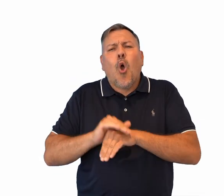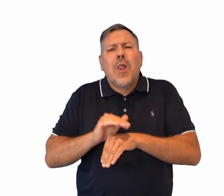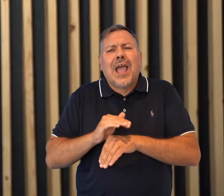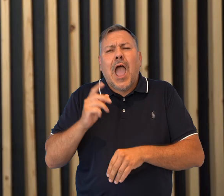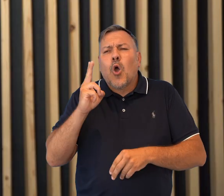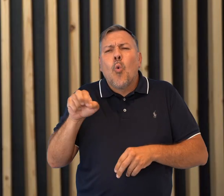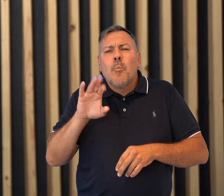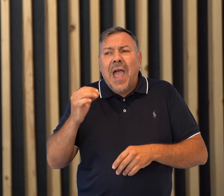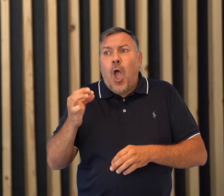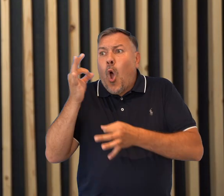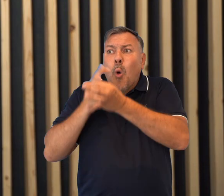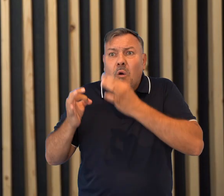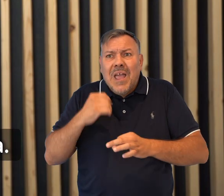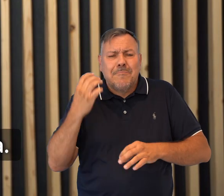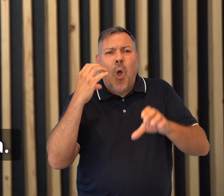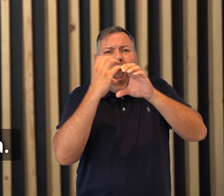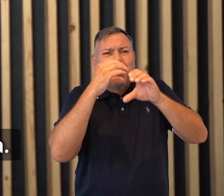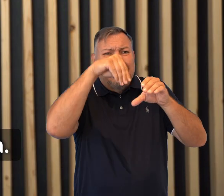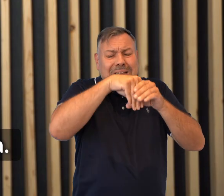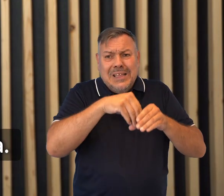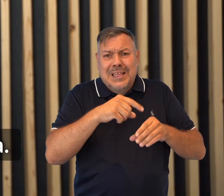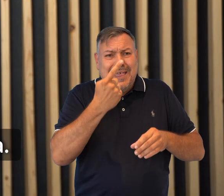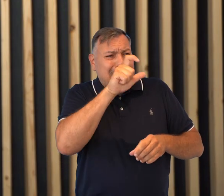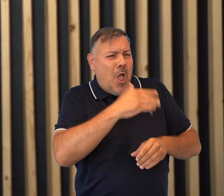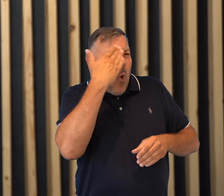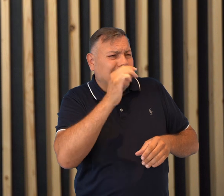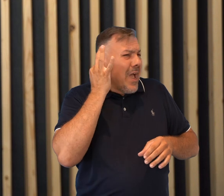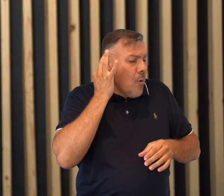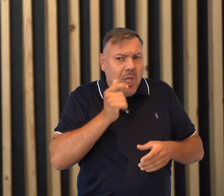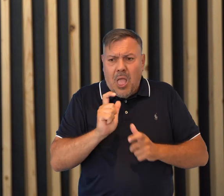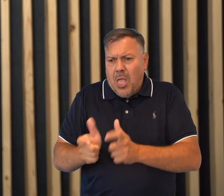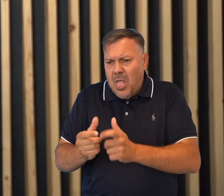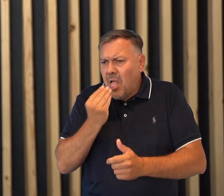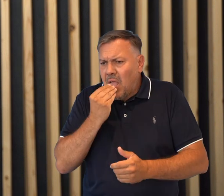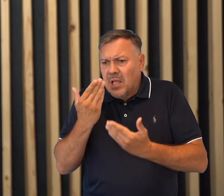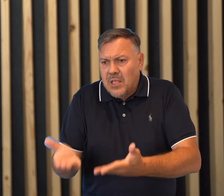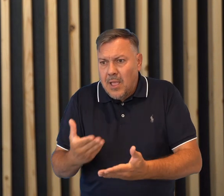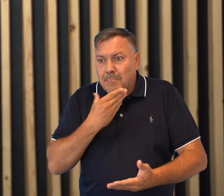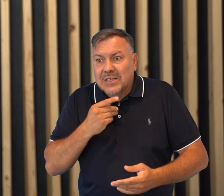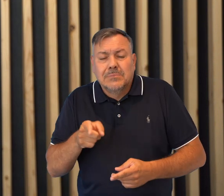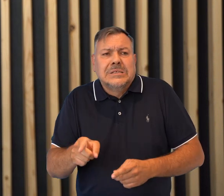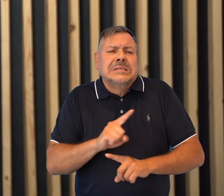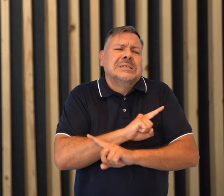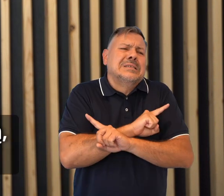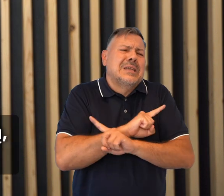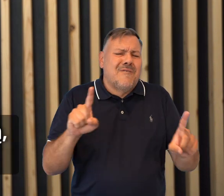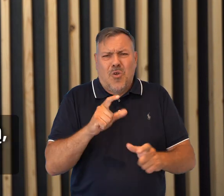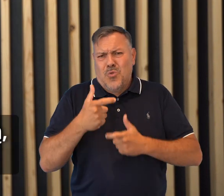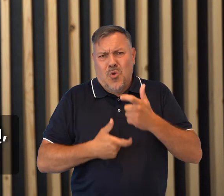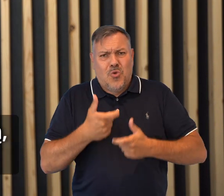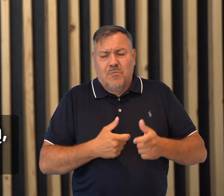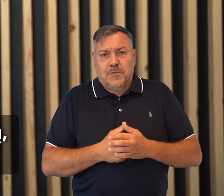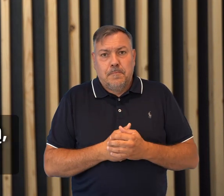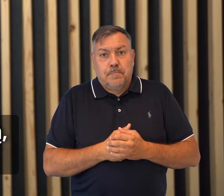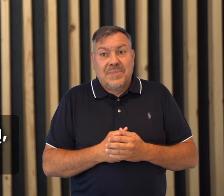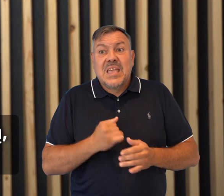tym, że pani w autobusie nagle postanowiła dokarmiać jego psa przewodnika. Takie zachowanie jest po prostu niedopuszczalne. Kiedy widzimy